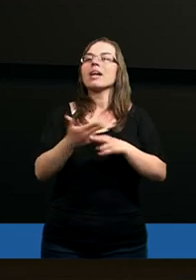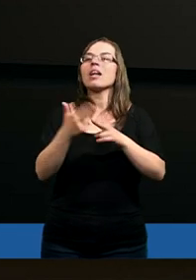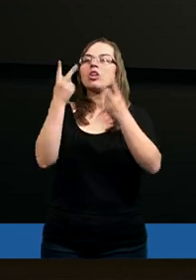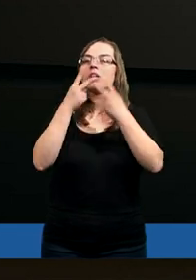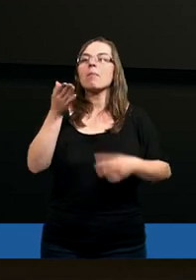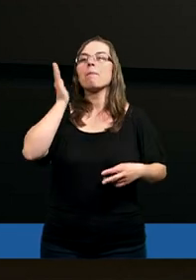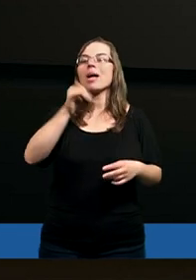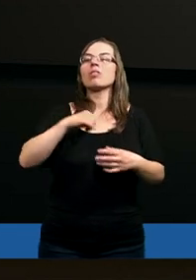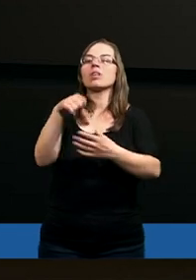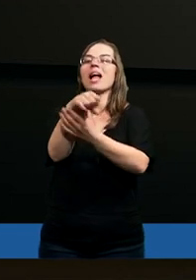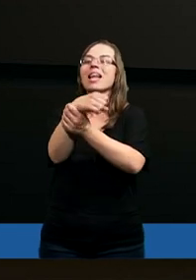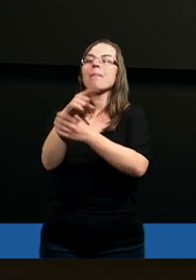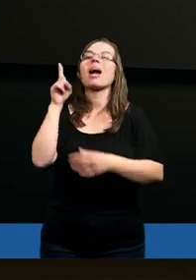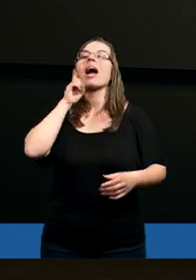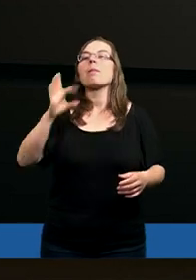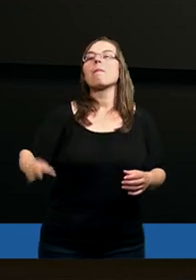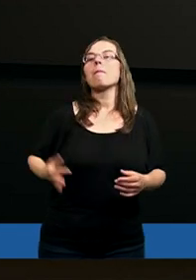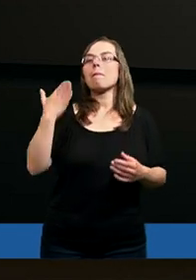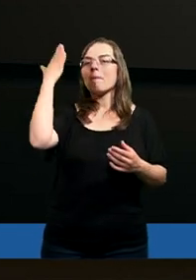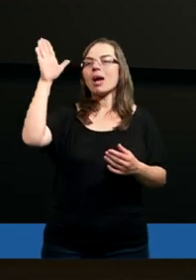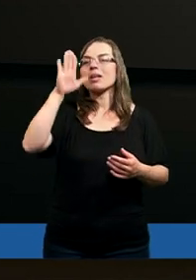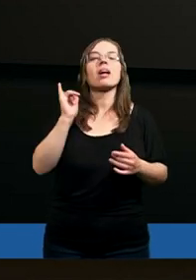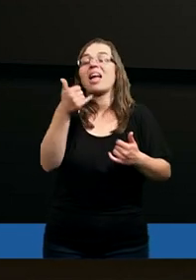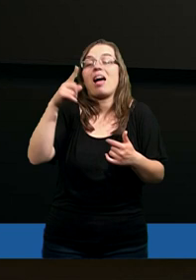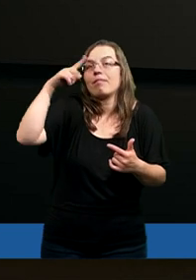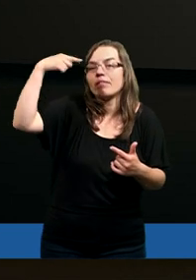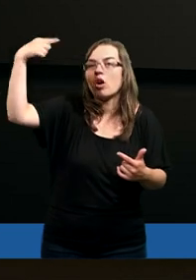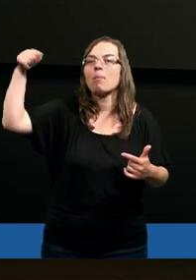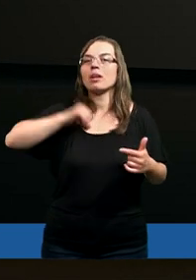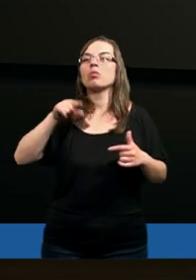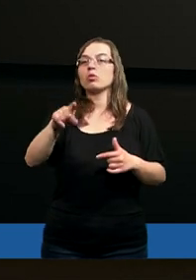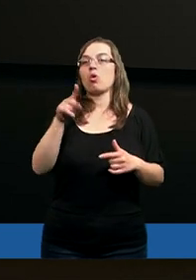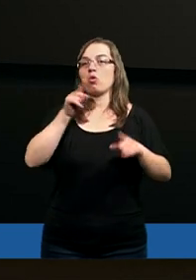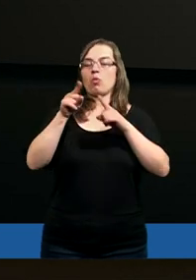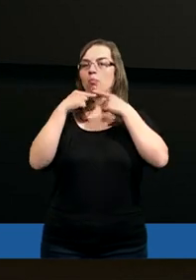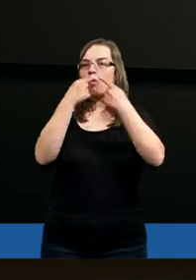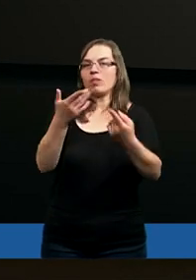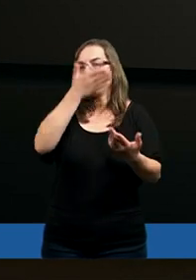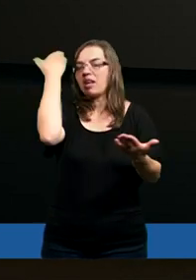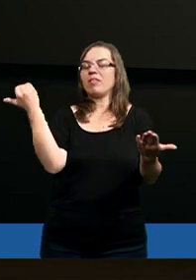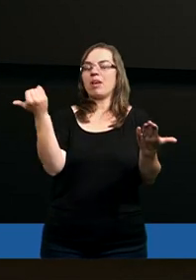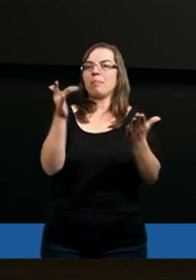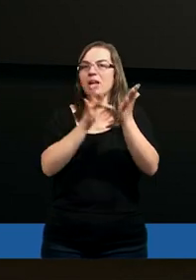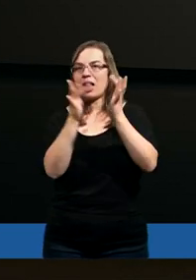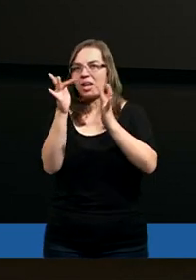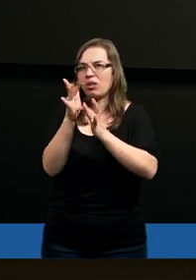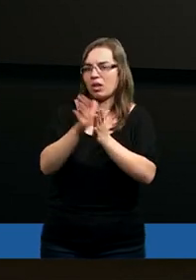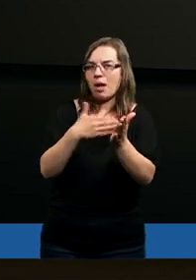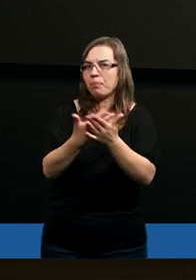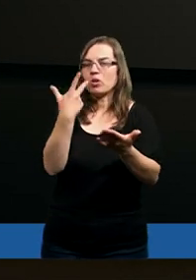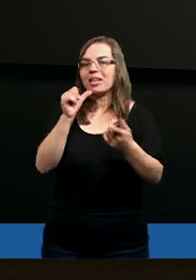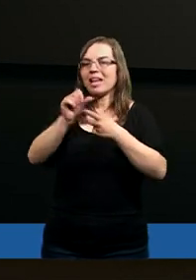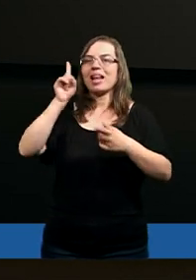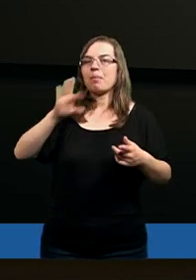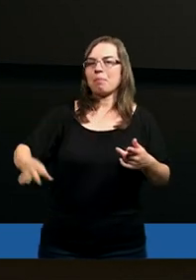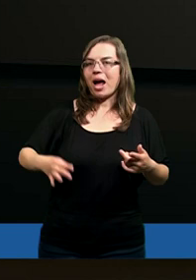czytamy na przykład będą się zapierać Pana. Jak sobie wyobrażacie? Czy to znaczy, że powiedzą, nie wiem, Jezus Chrystus nie